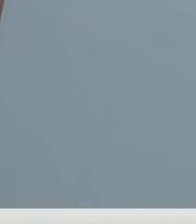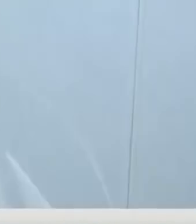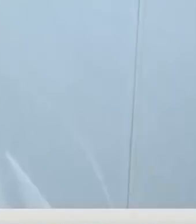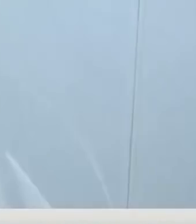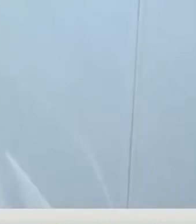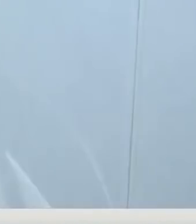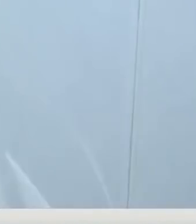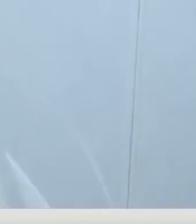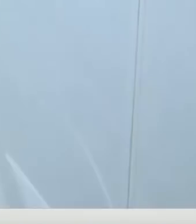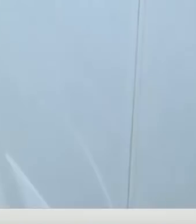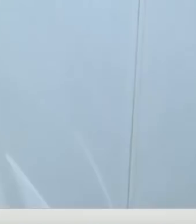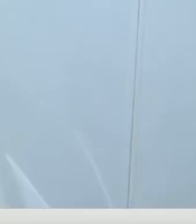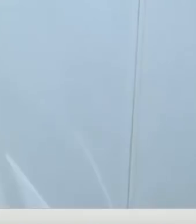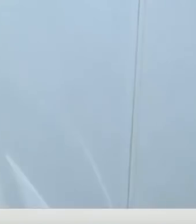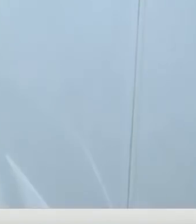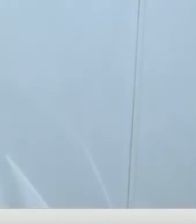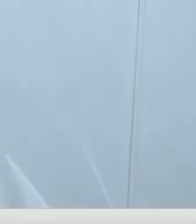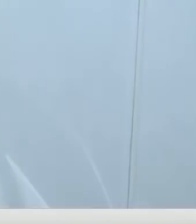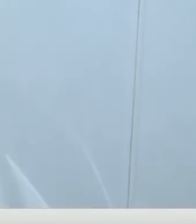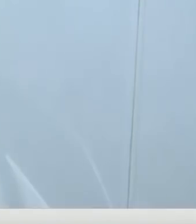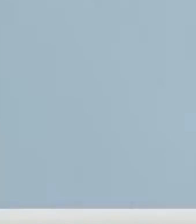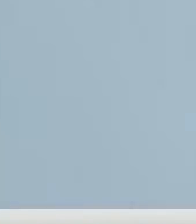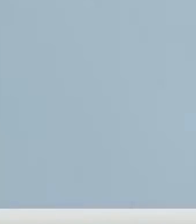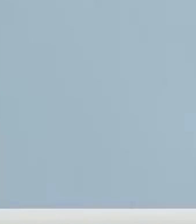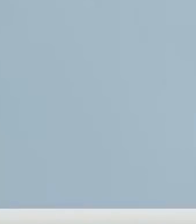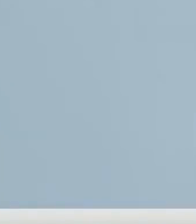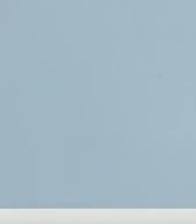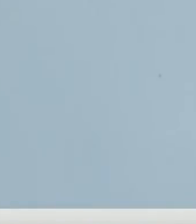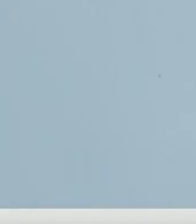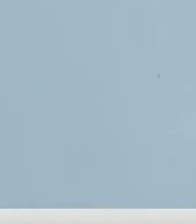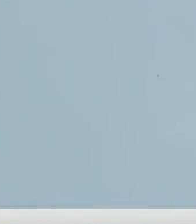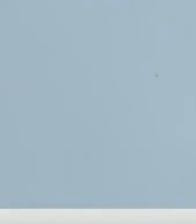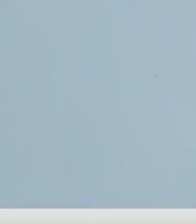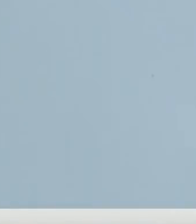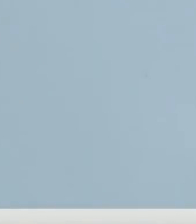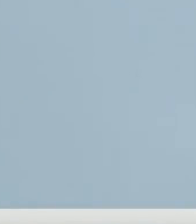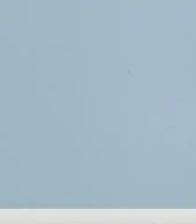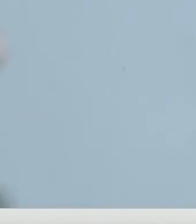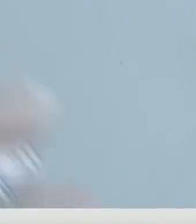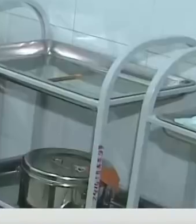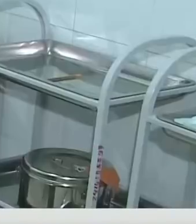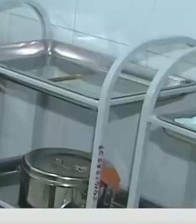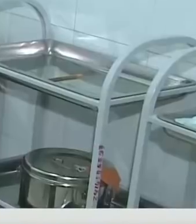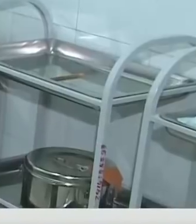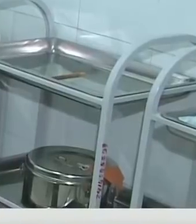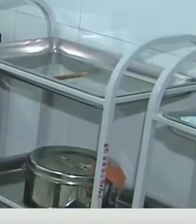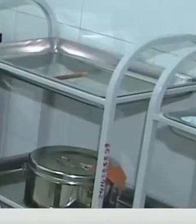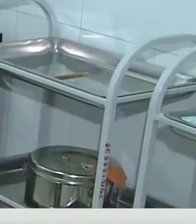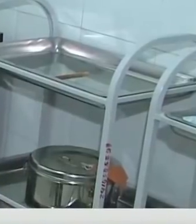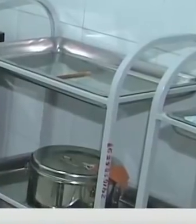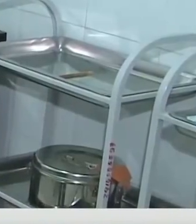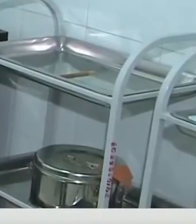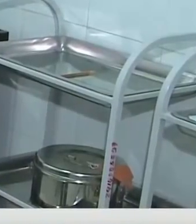эпидситуация стабильная в регионе. За последние сутки вирус там выявили у 10 человек. Суточный прирост составил 0